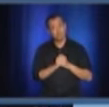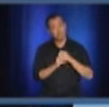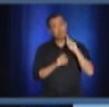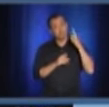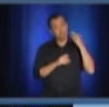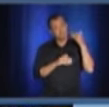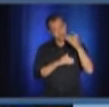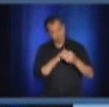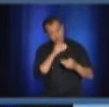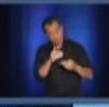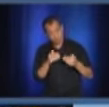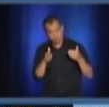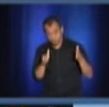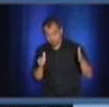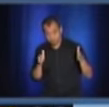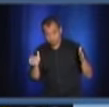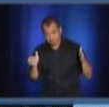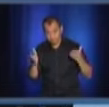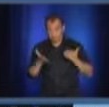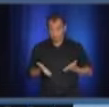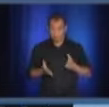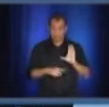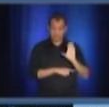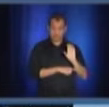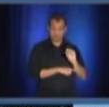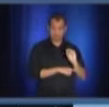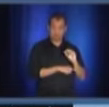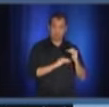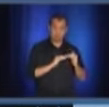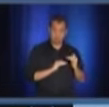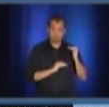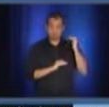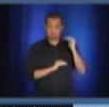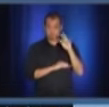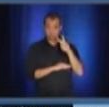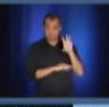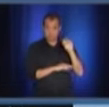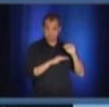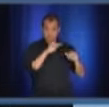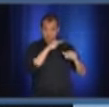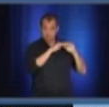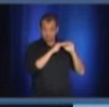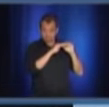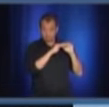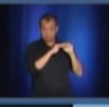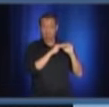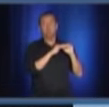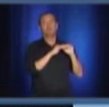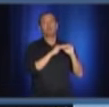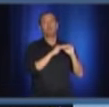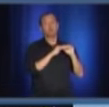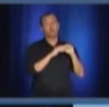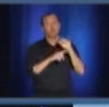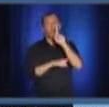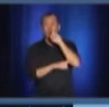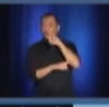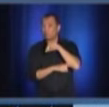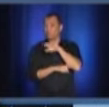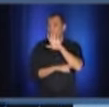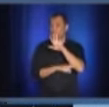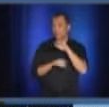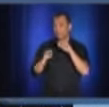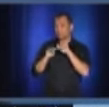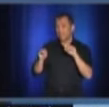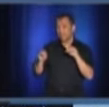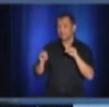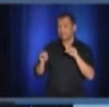donc, actuellement, on passe de 50 à 250. Et le 1,5 m, ça a déjà été, si vous me permettez, par rapport à